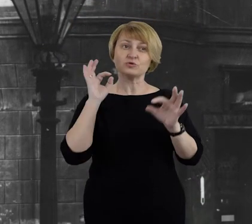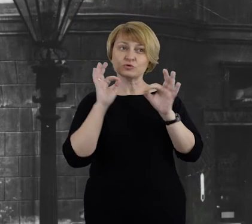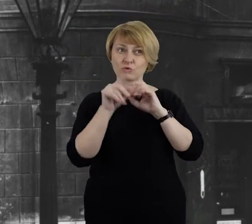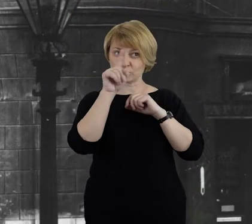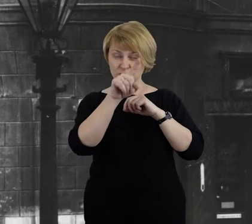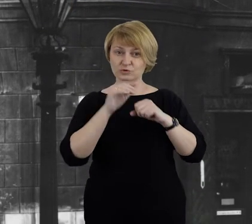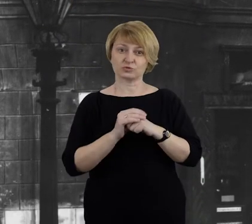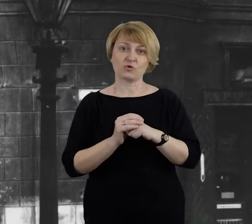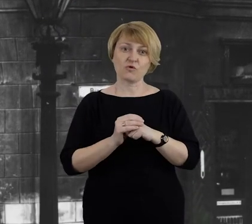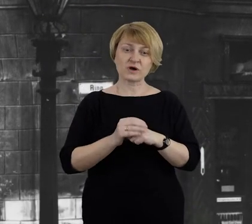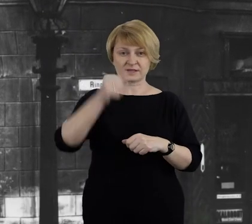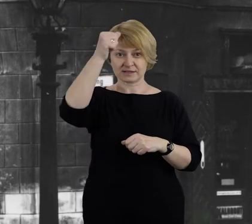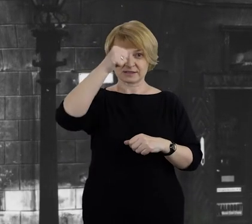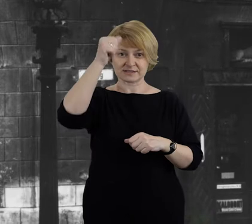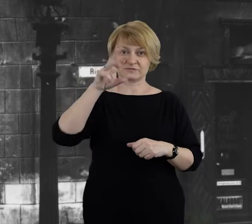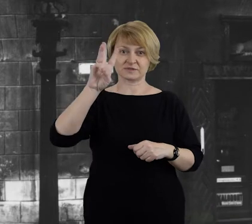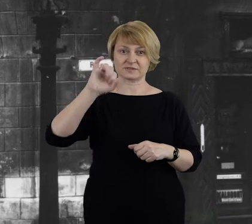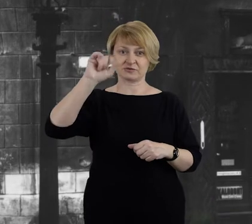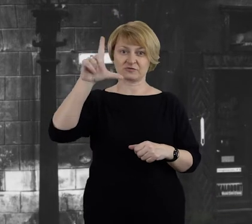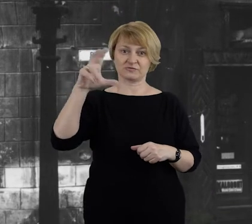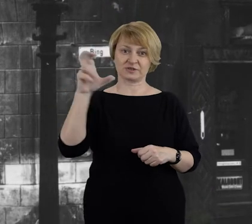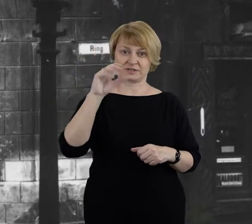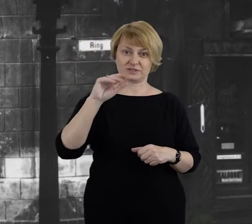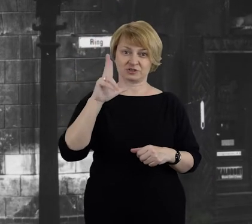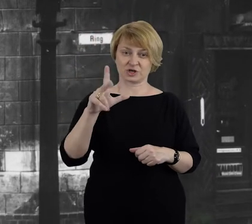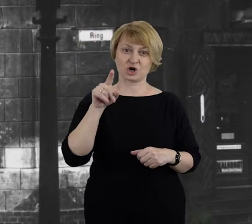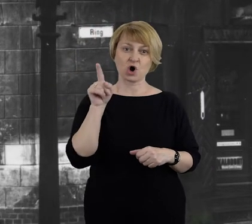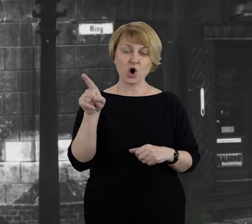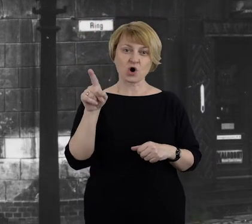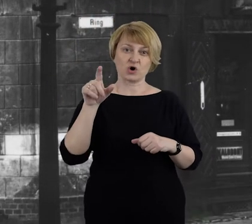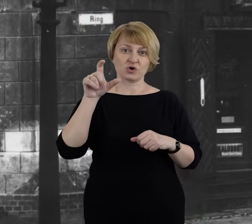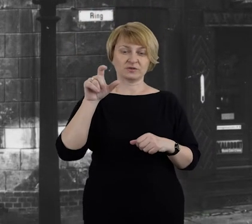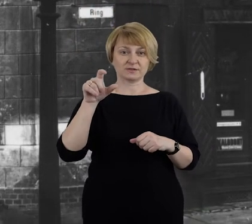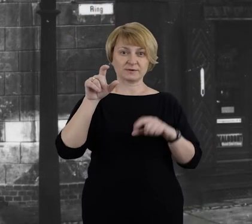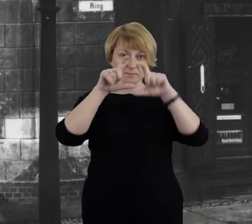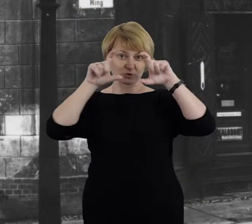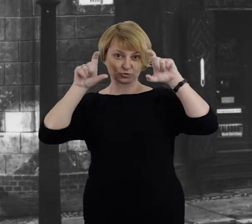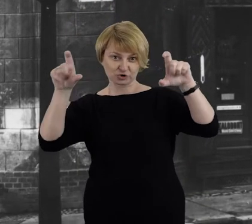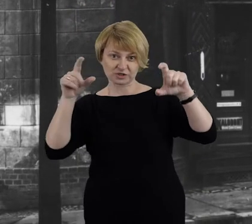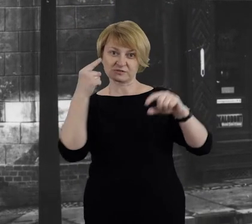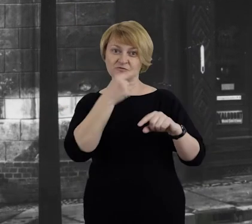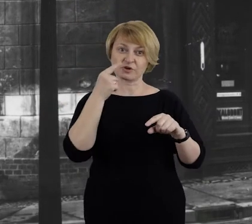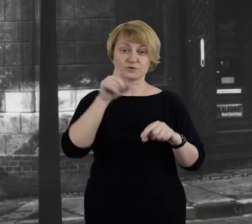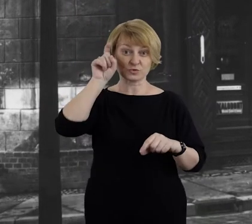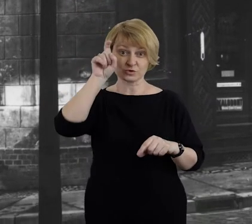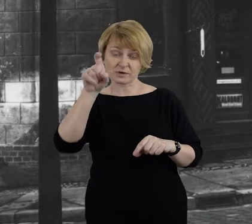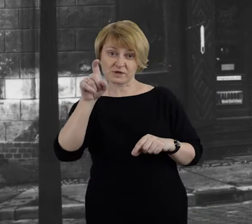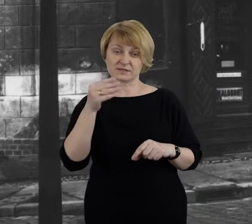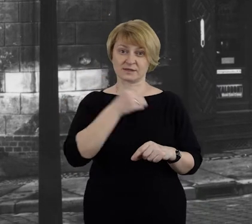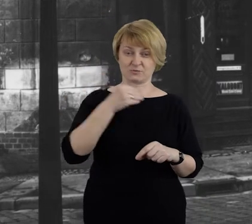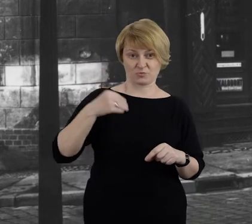niejakiego wilczka, który posługiwał się szyldem i polskim i